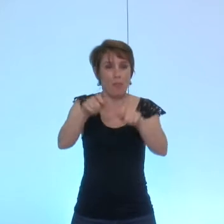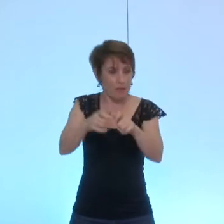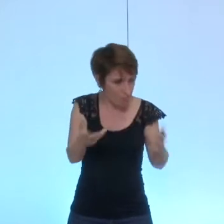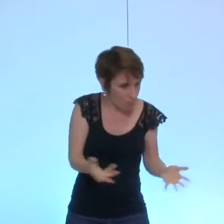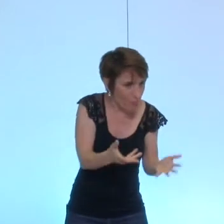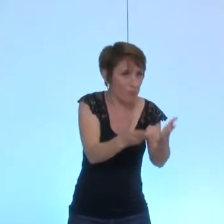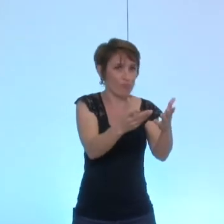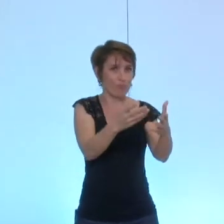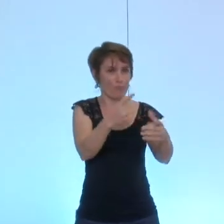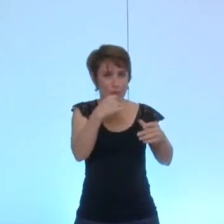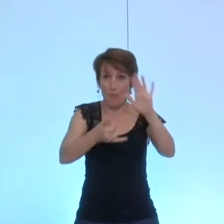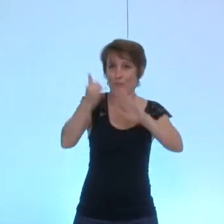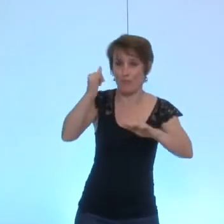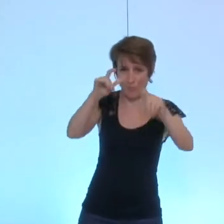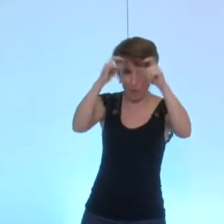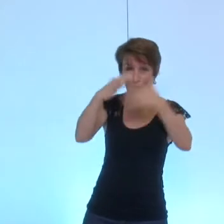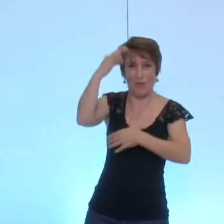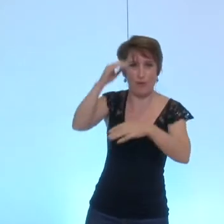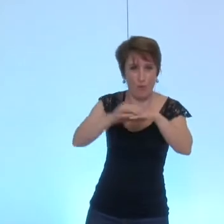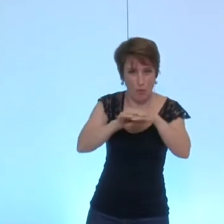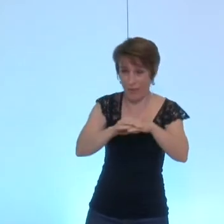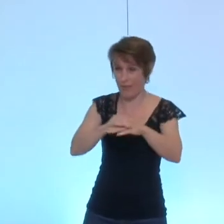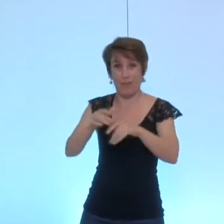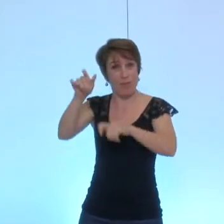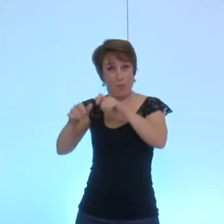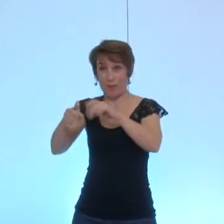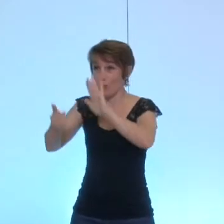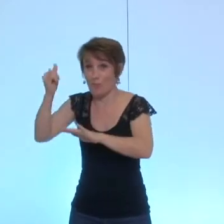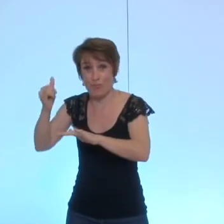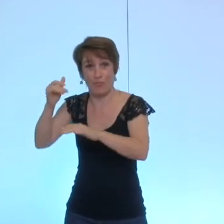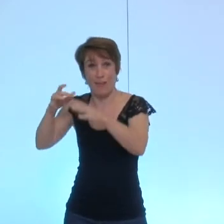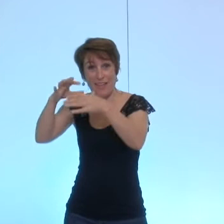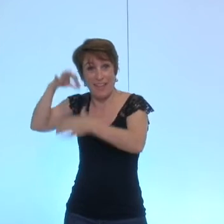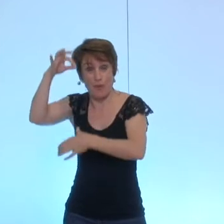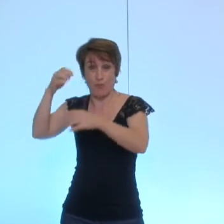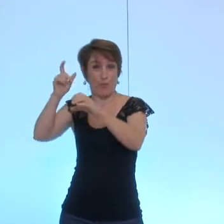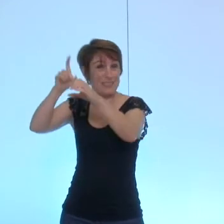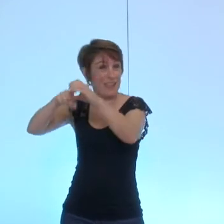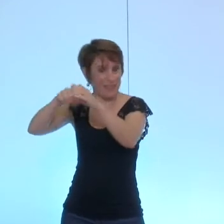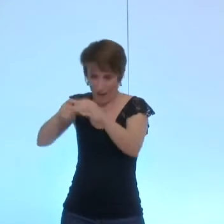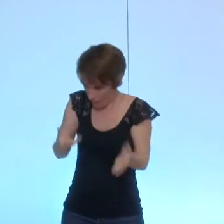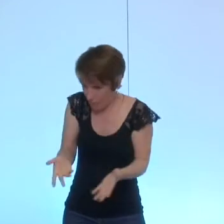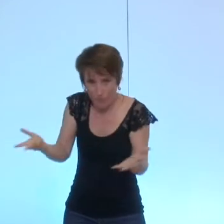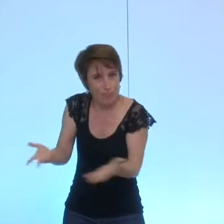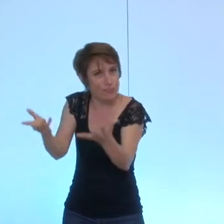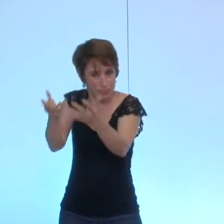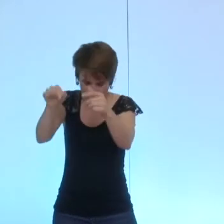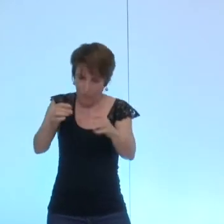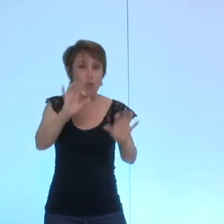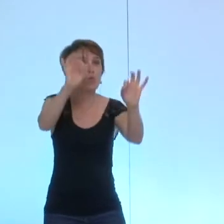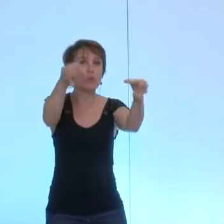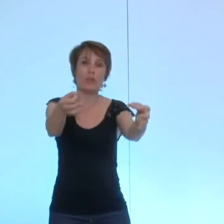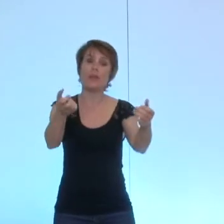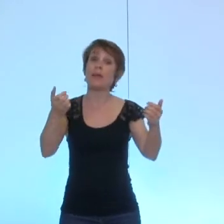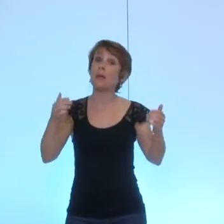associatif doit être fait et nous soutiendrons évidemment toutes ces initiatives-là ce qui